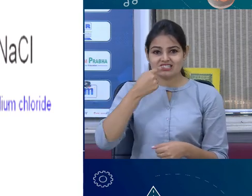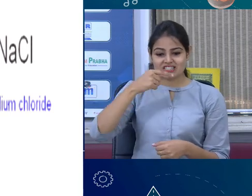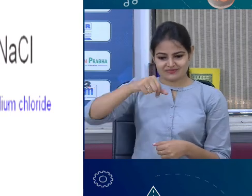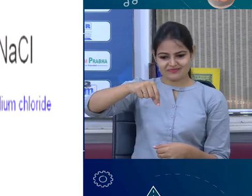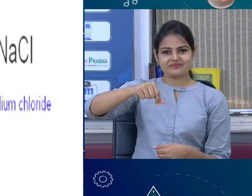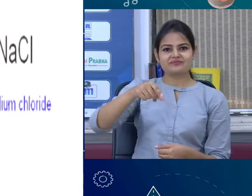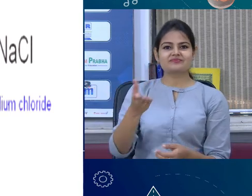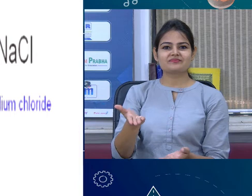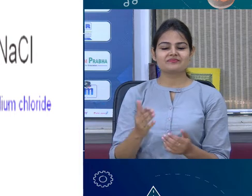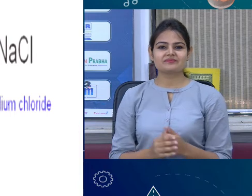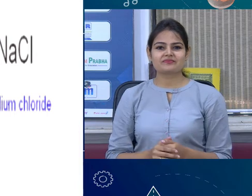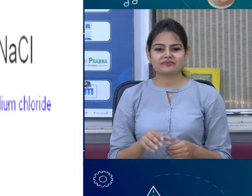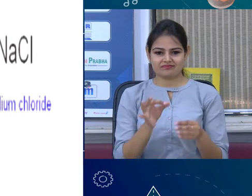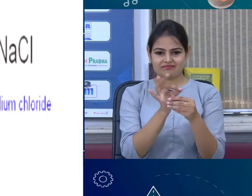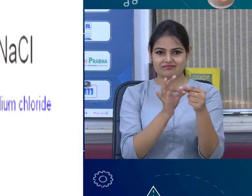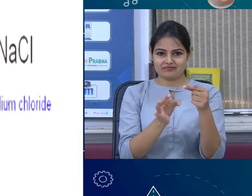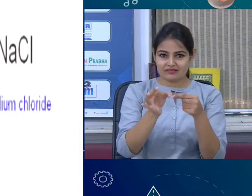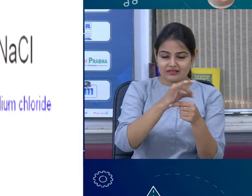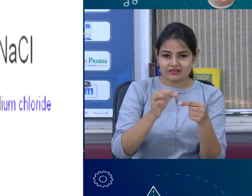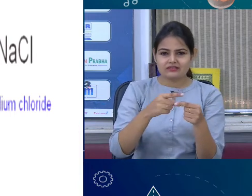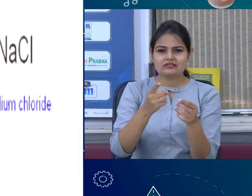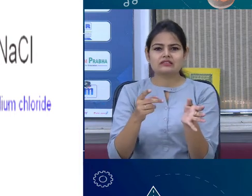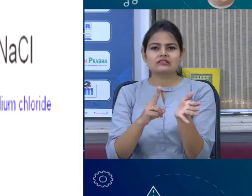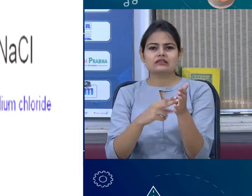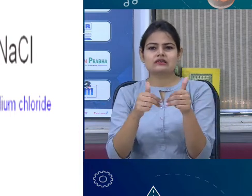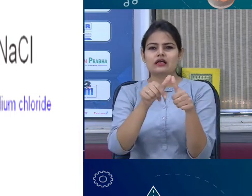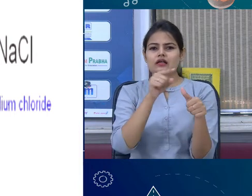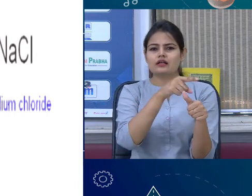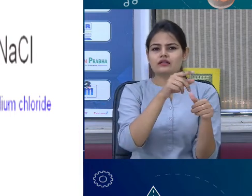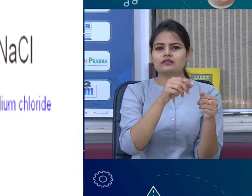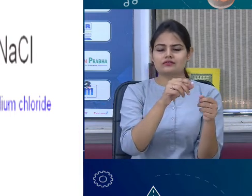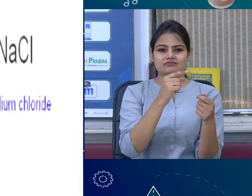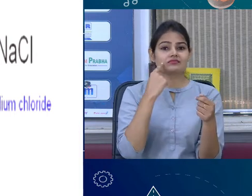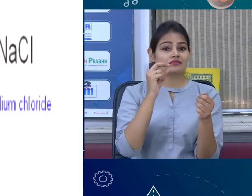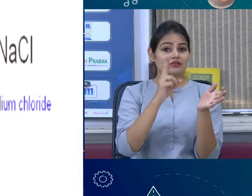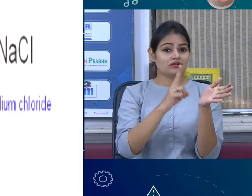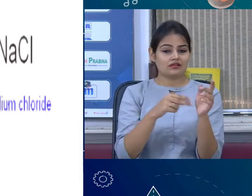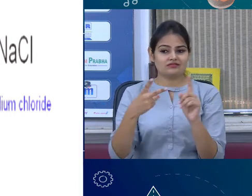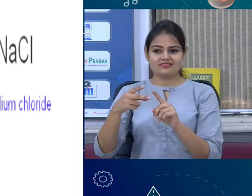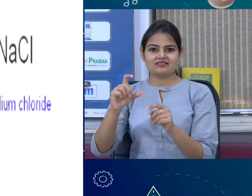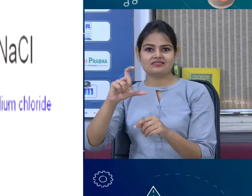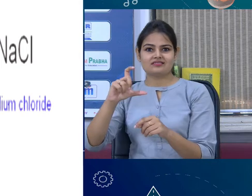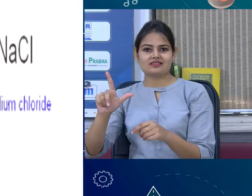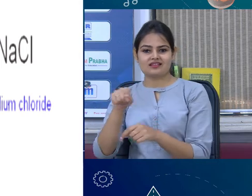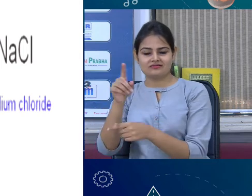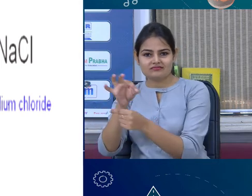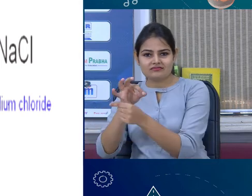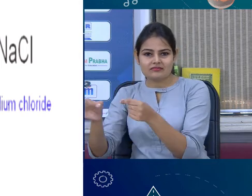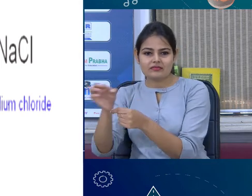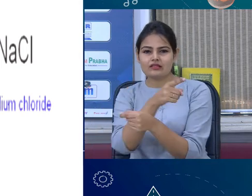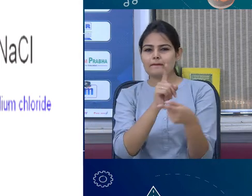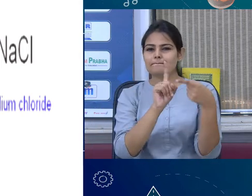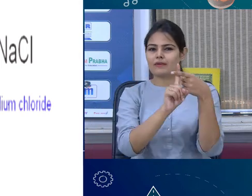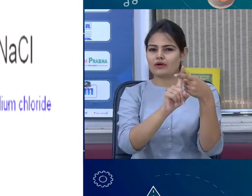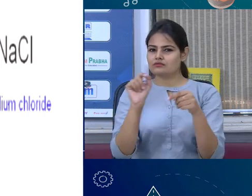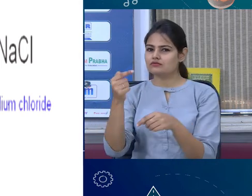है chlorine chloride ion बन गया था और दोर्म की electrostatic forces of attraction क्योंकि positive and negative एक साथ